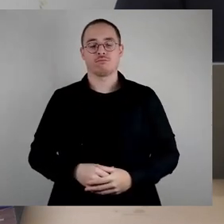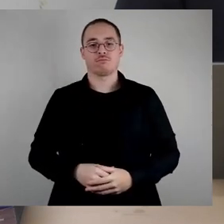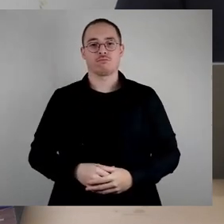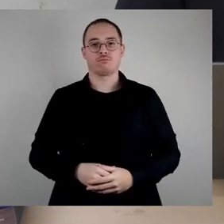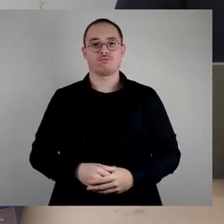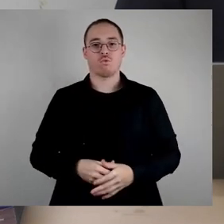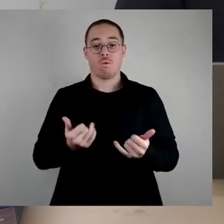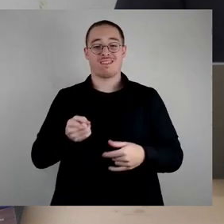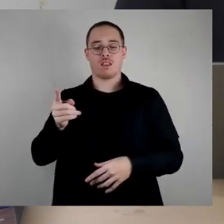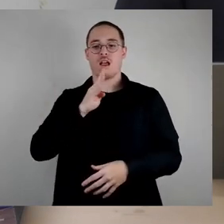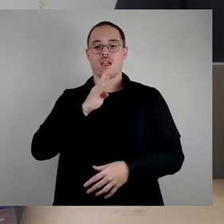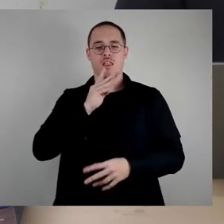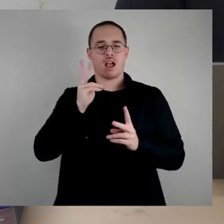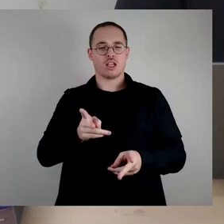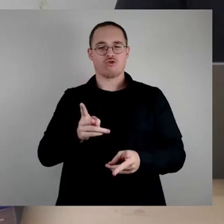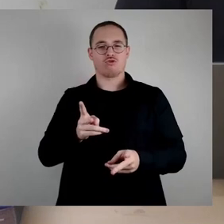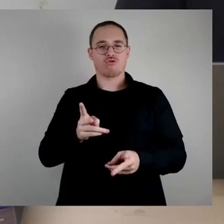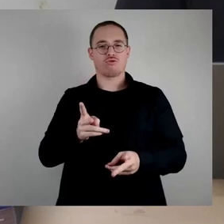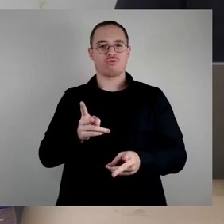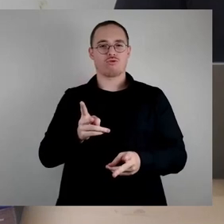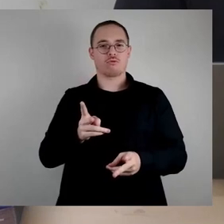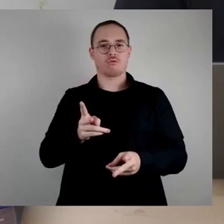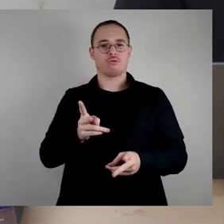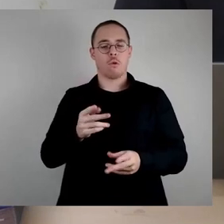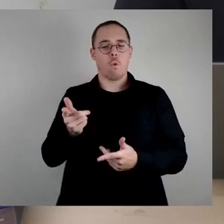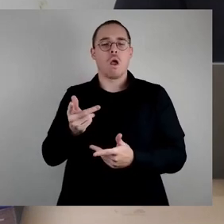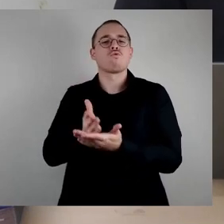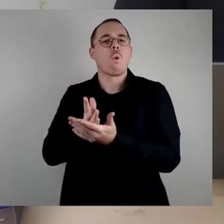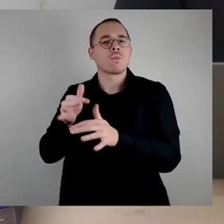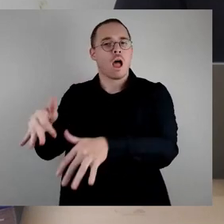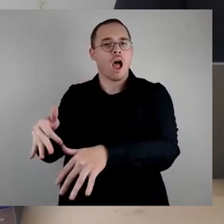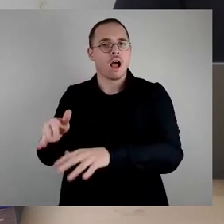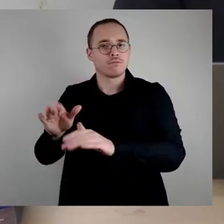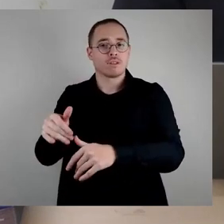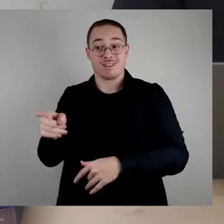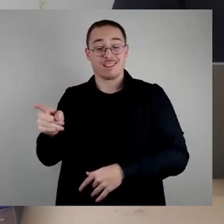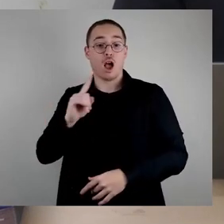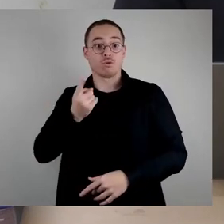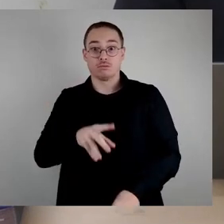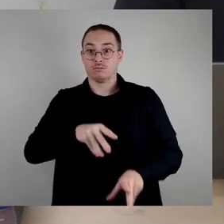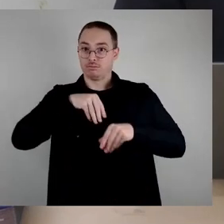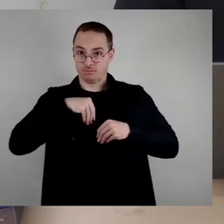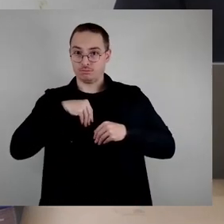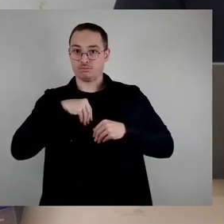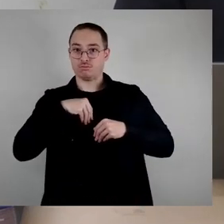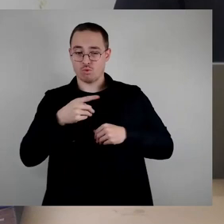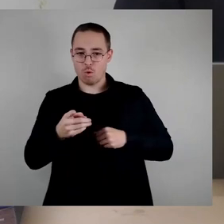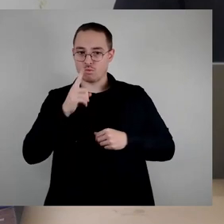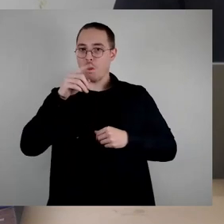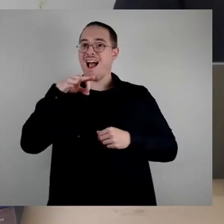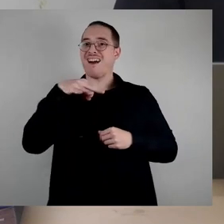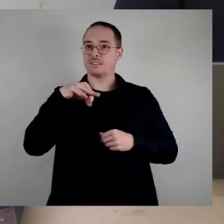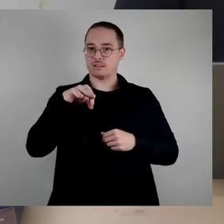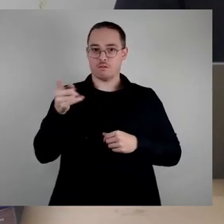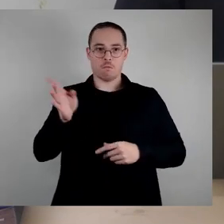Rederecht, das hat ja ohnehin, aber schon auch avisiert und als einzigstes gemeldet, nämlich